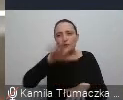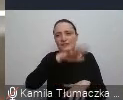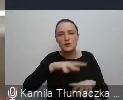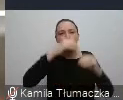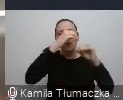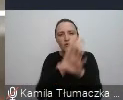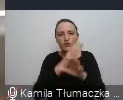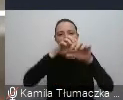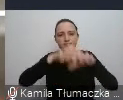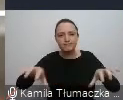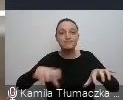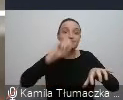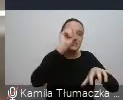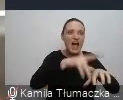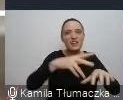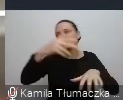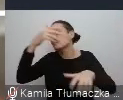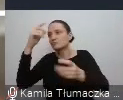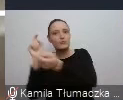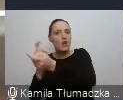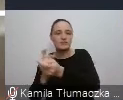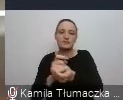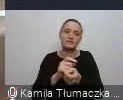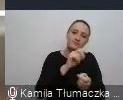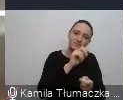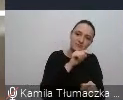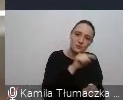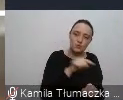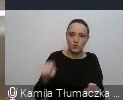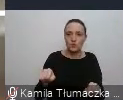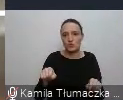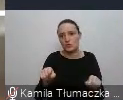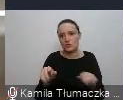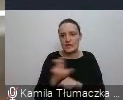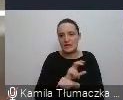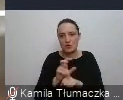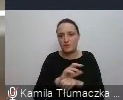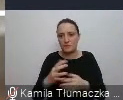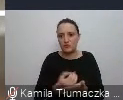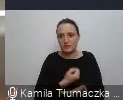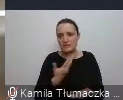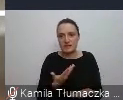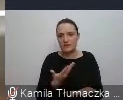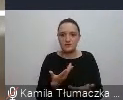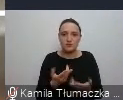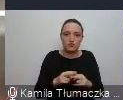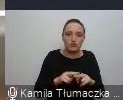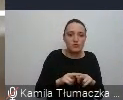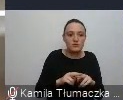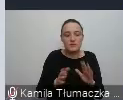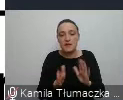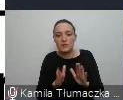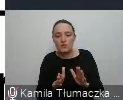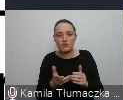zwolenniku, lub zdecydowanych przeciwników tego typu urządzeń, czy metod